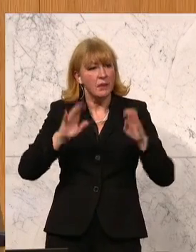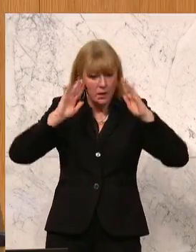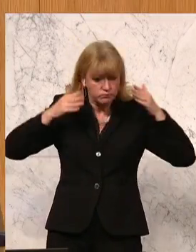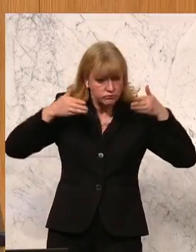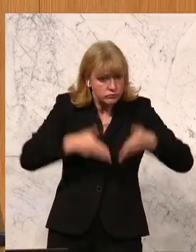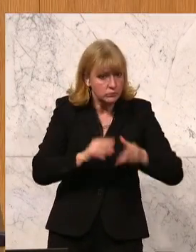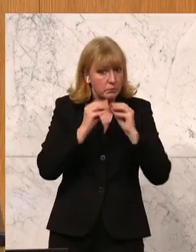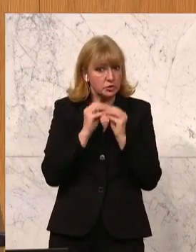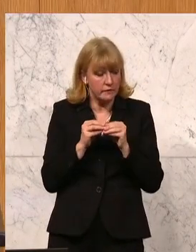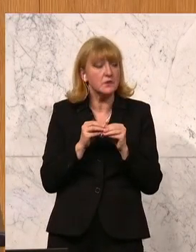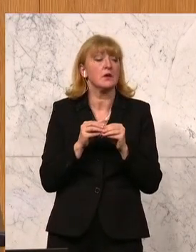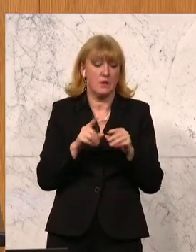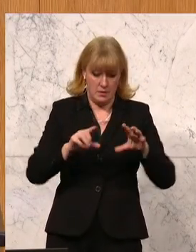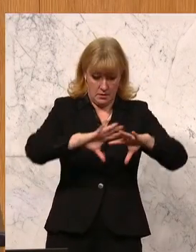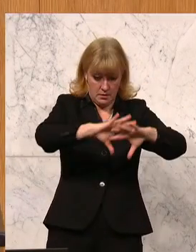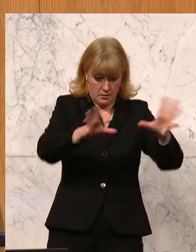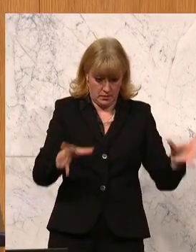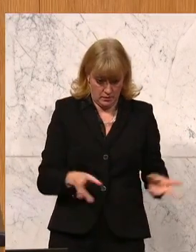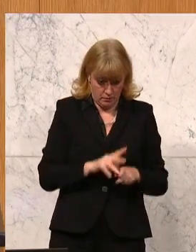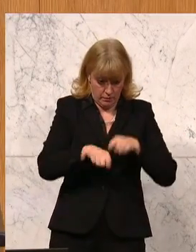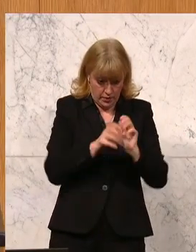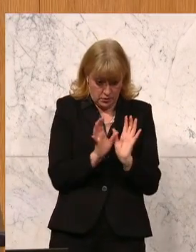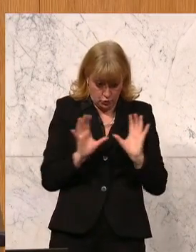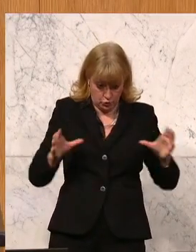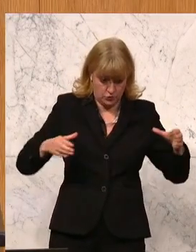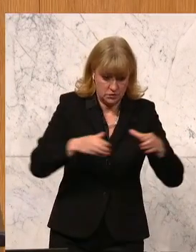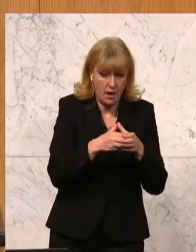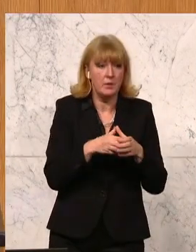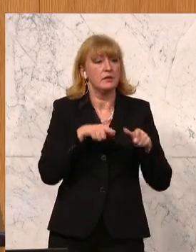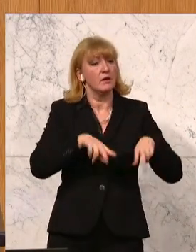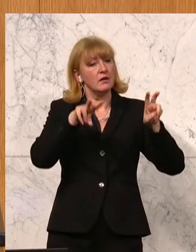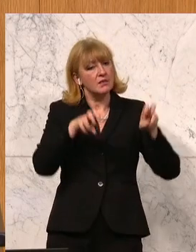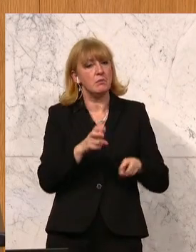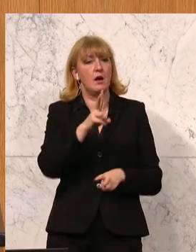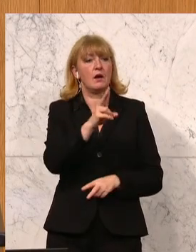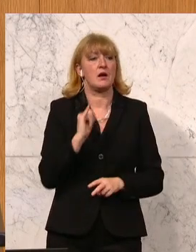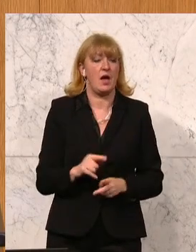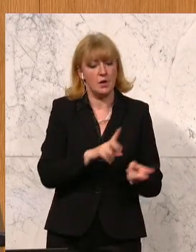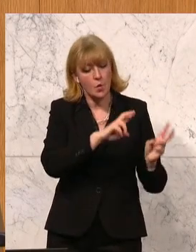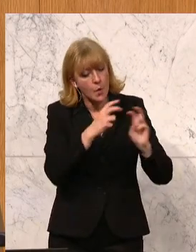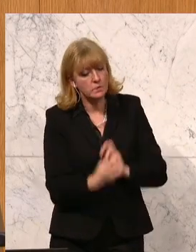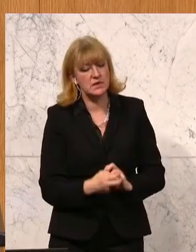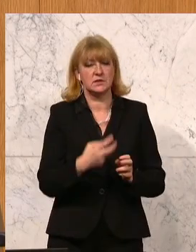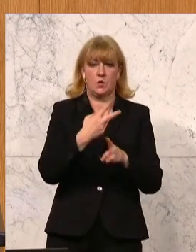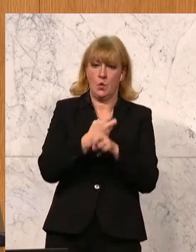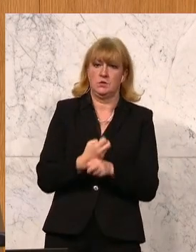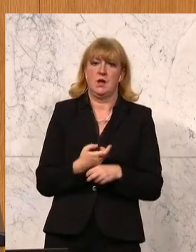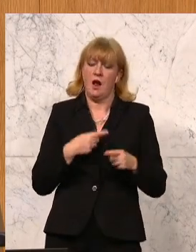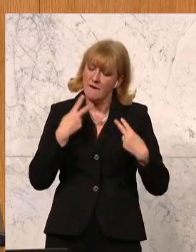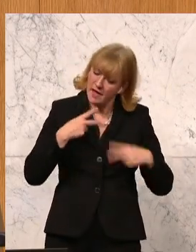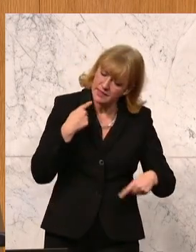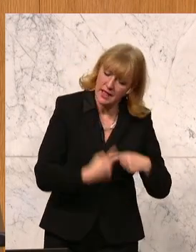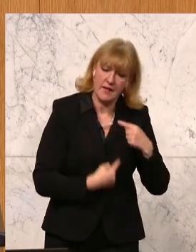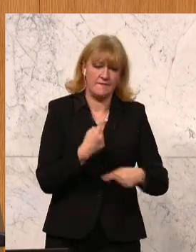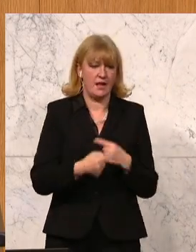beschäftigen, auch zu bündeln, zusammenzubringen und auch das Thema KI-Umsetzung in Österreich, Weiterentwicklung,